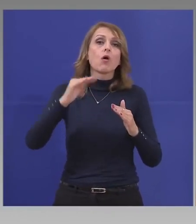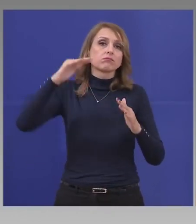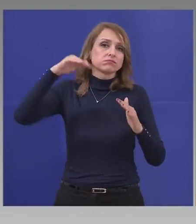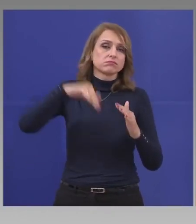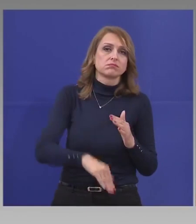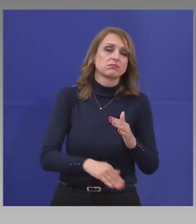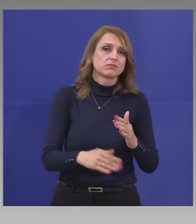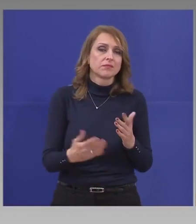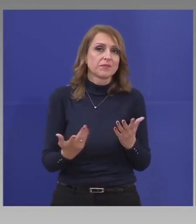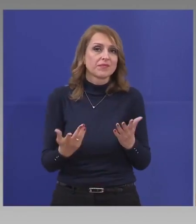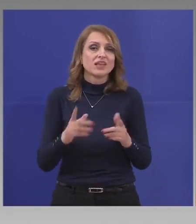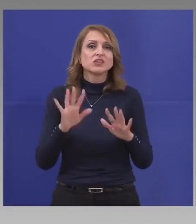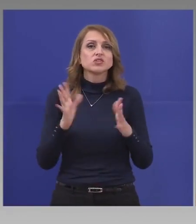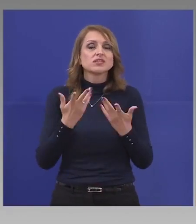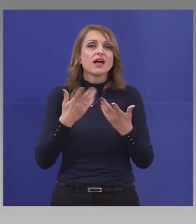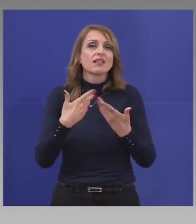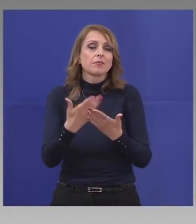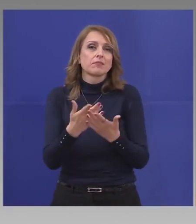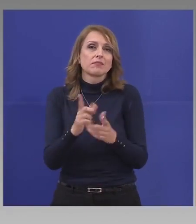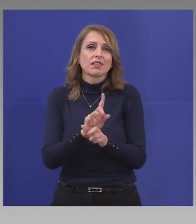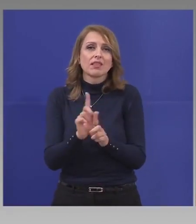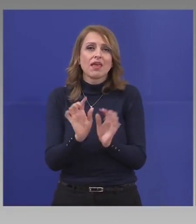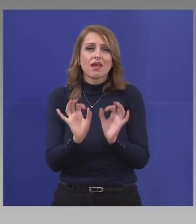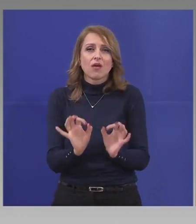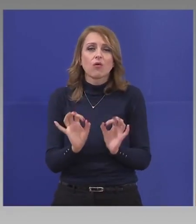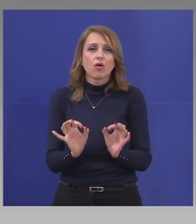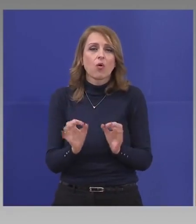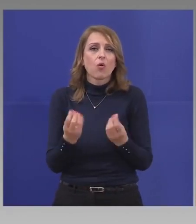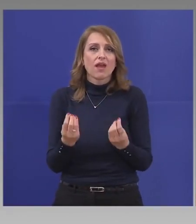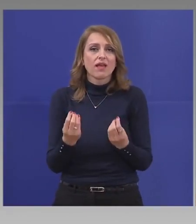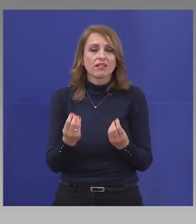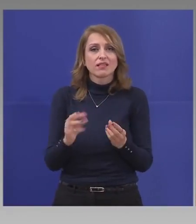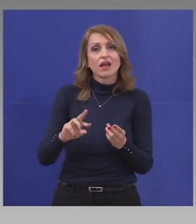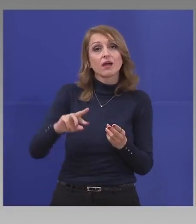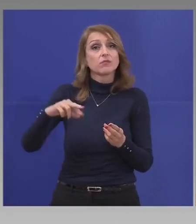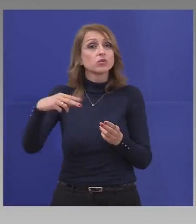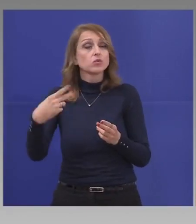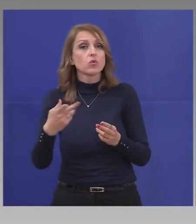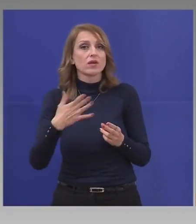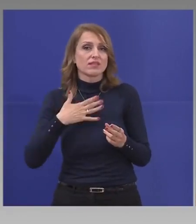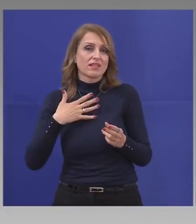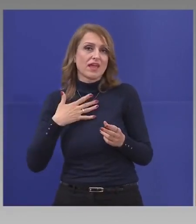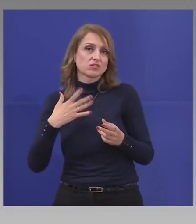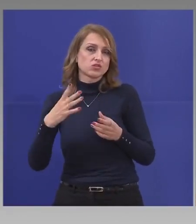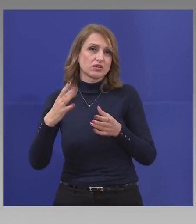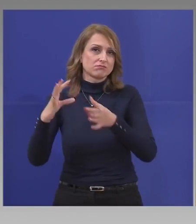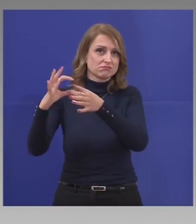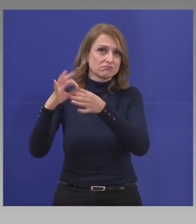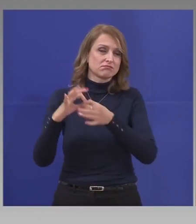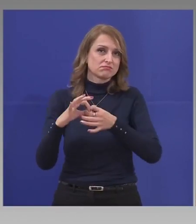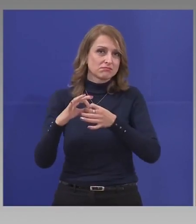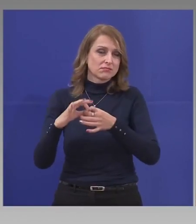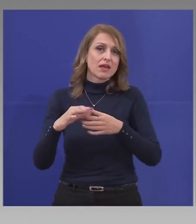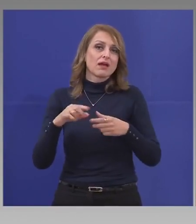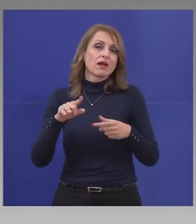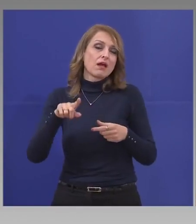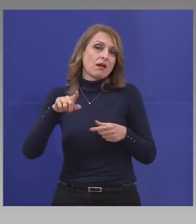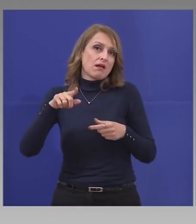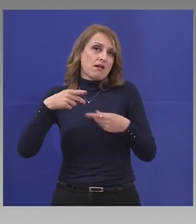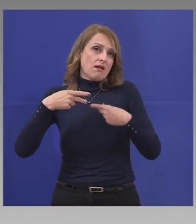и ще станем некоректни към другите наши контрагенти, които са изцяло